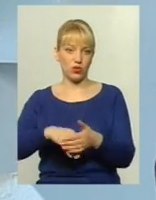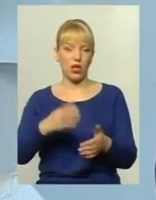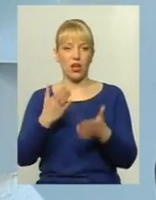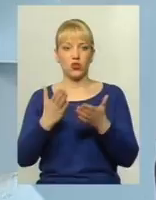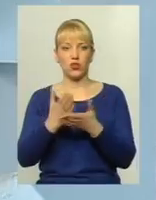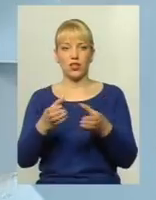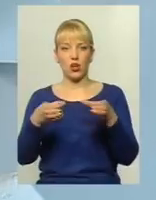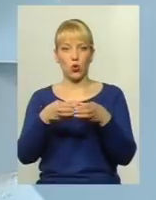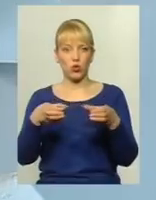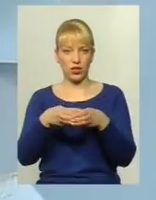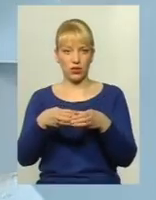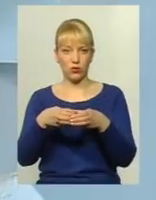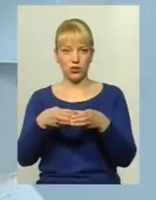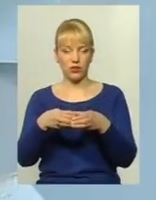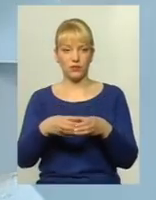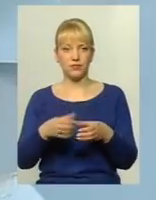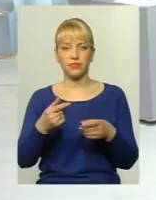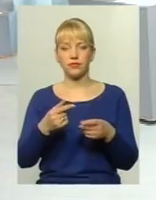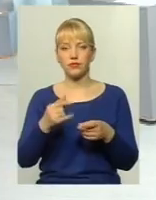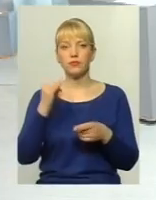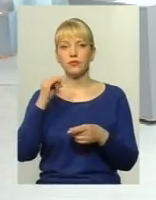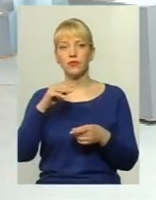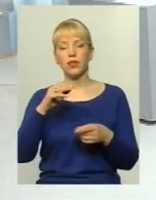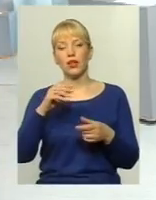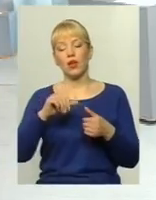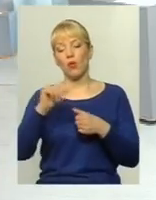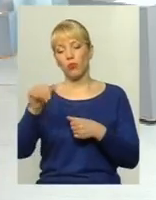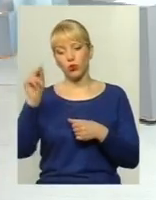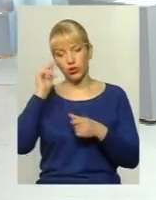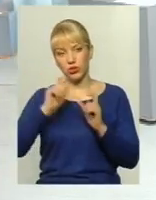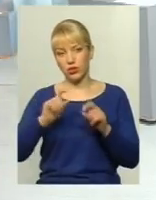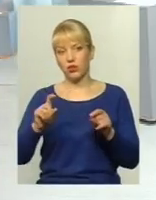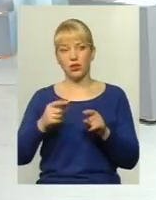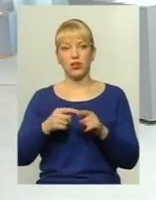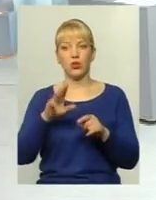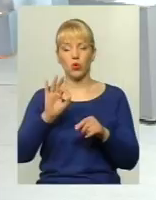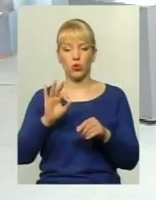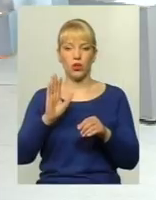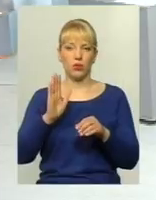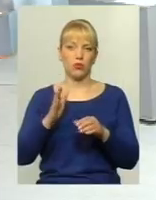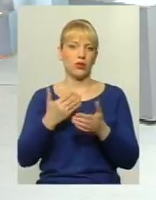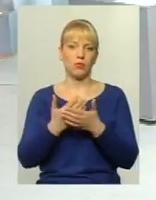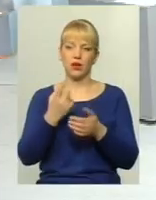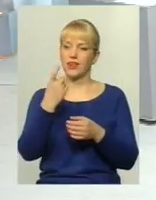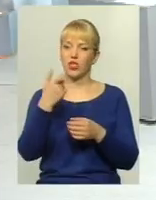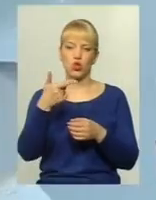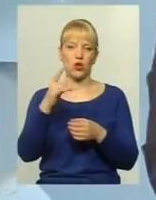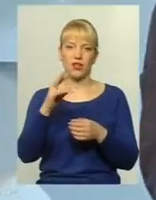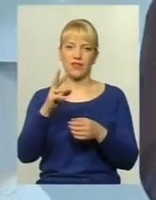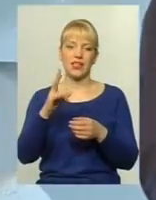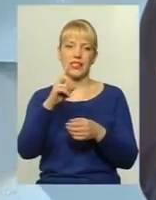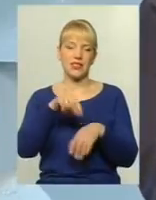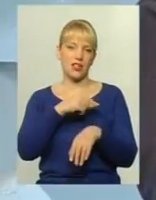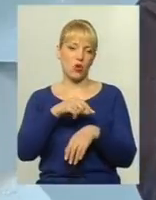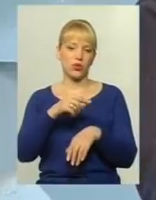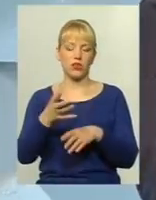гуртки позашкільні, нехай вчителі зменшують не по 100 гривень за годину, а по 80 гривень